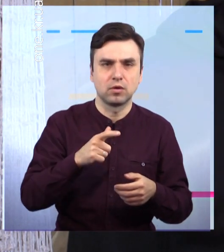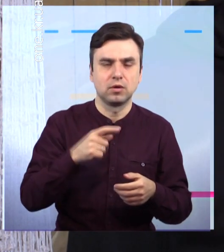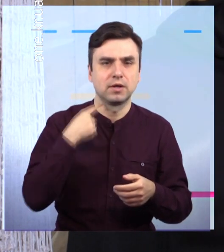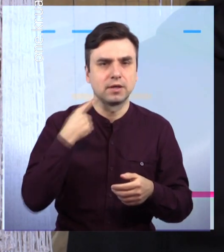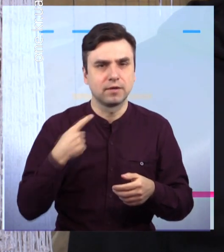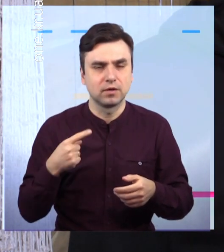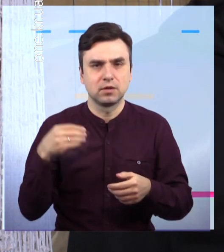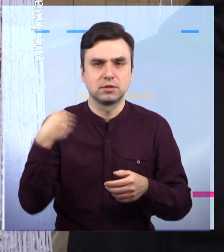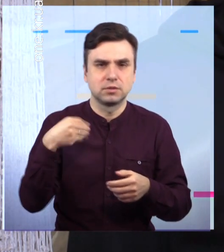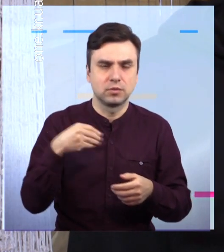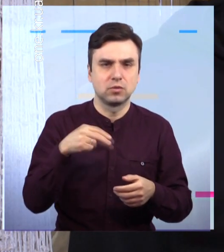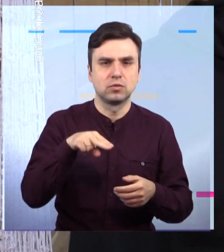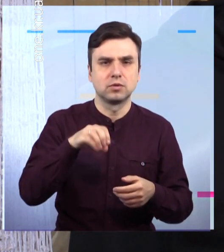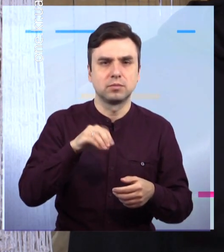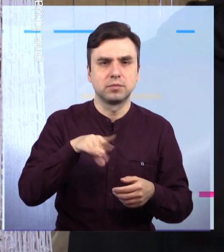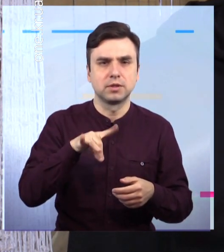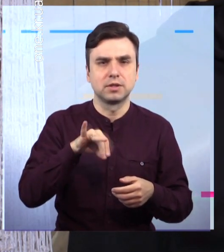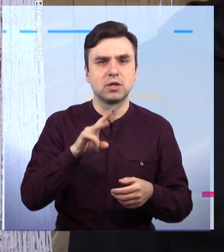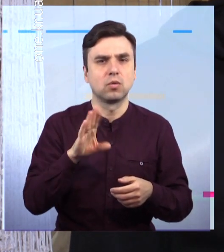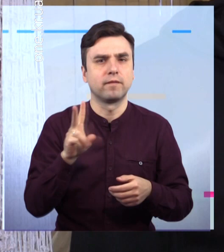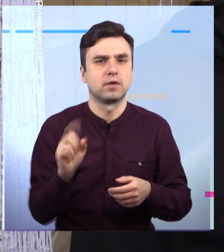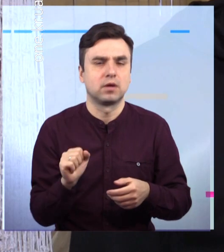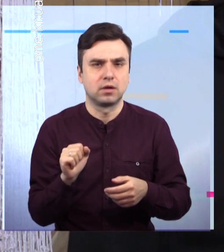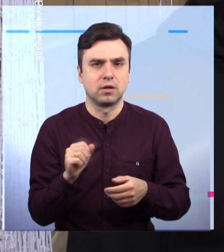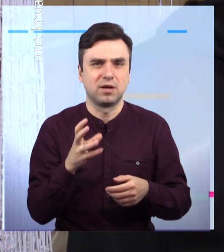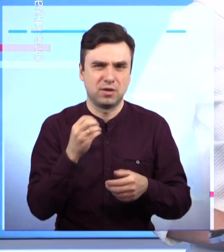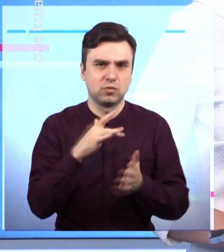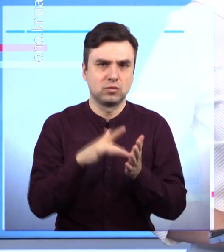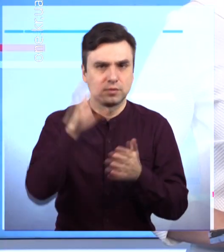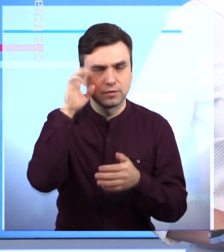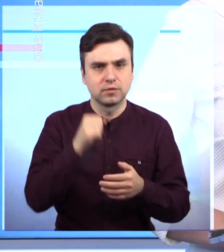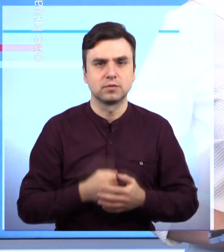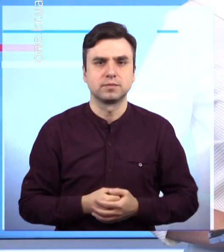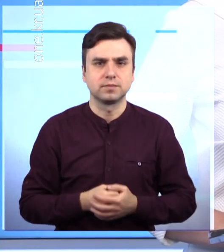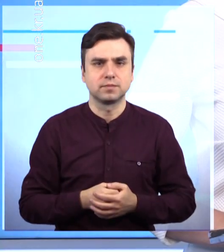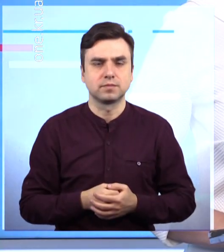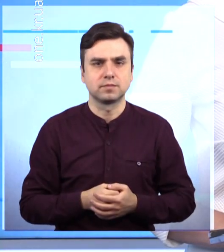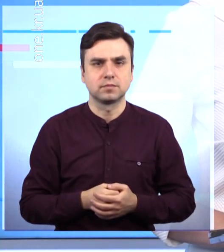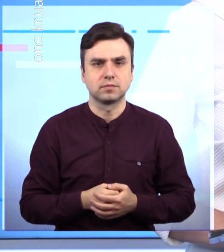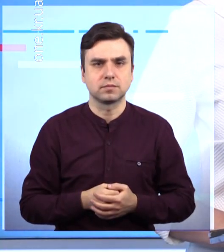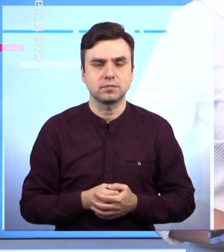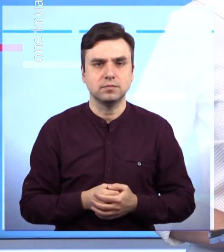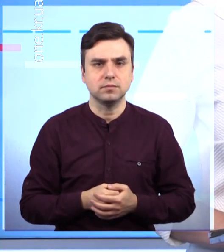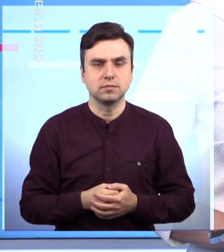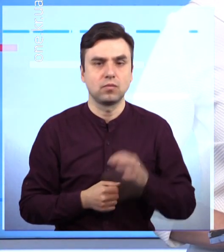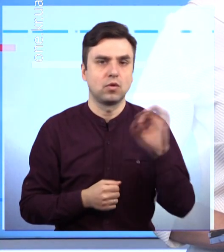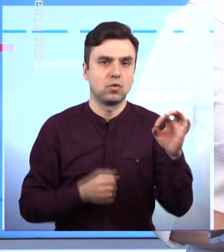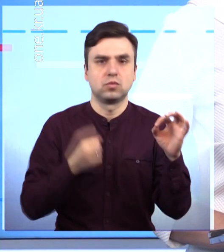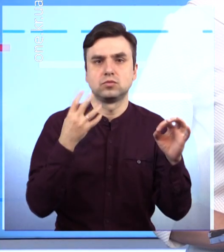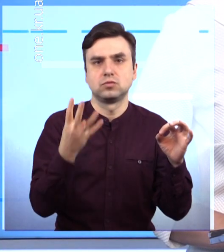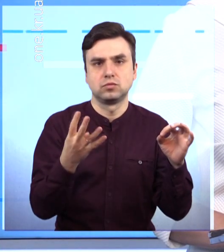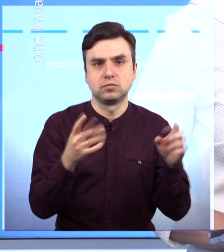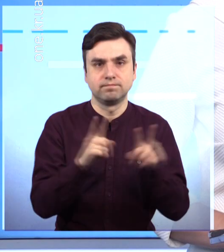'я і Петрикопки. І також 5 команд з города Кривого Рогу. 0-4. З таким рахунком зіграли 7